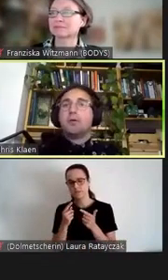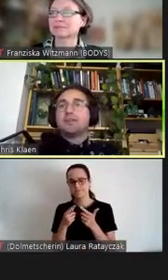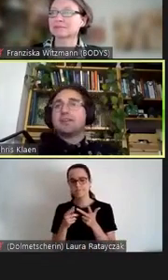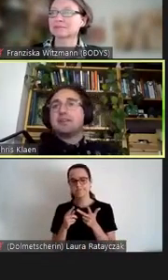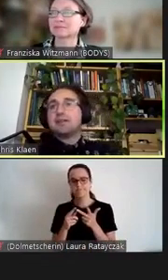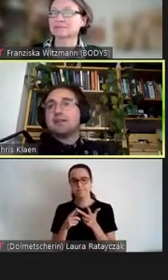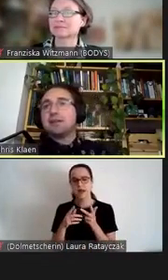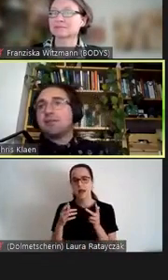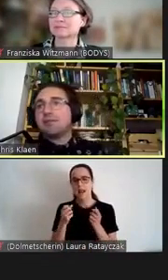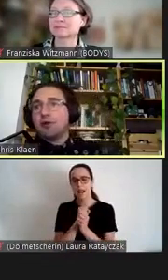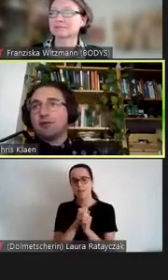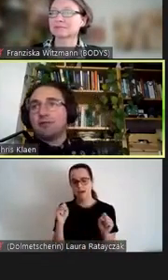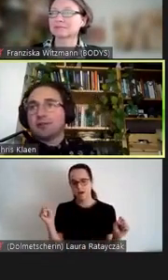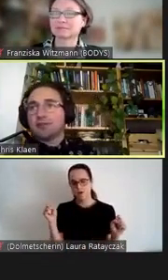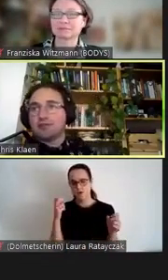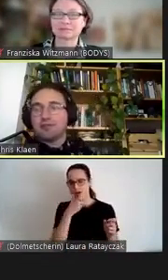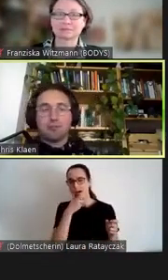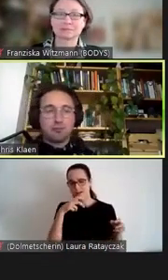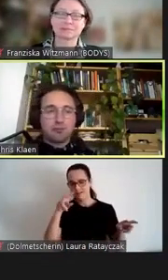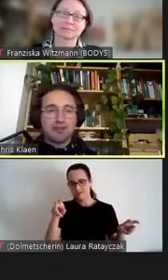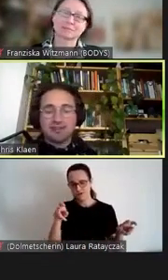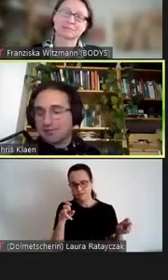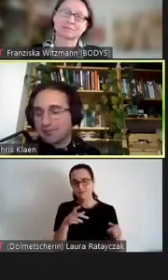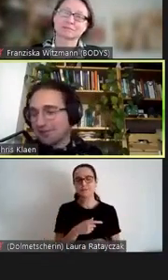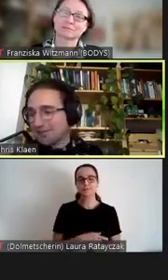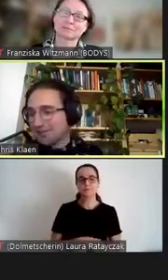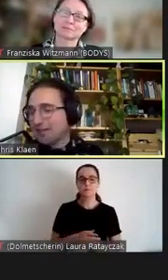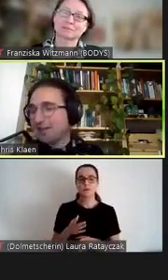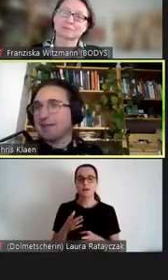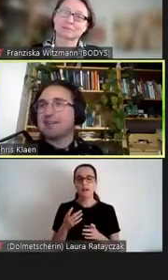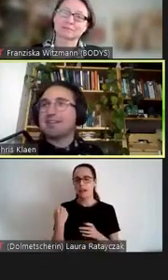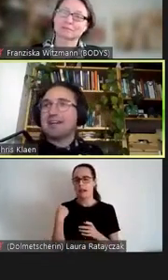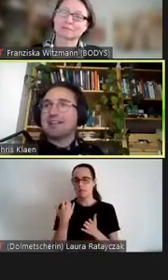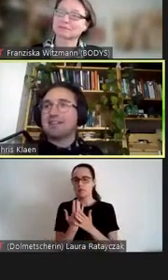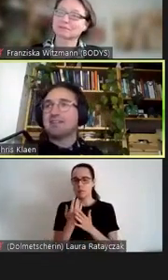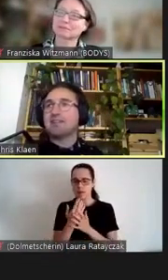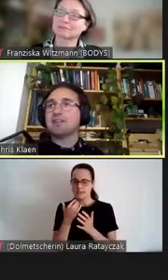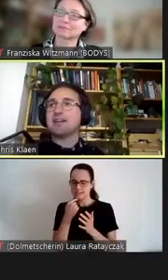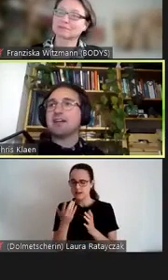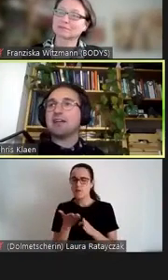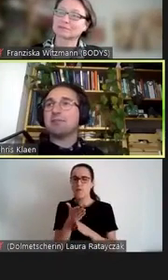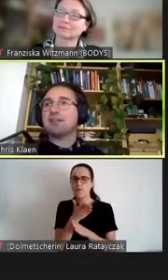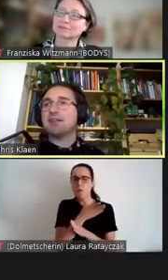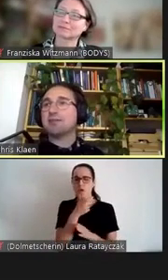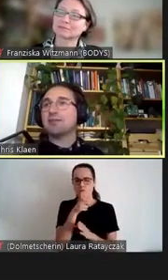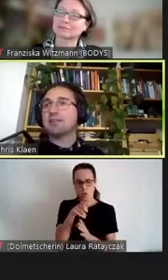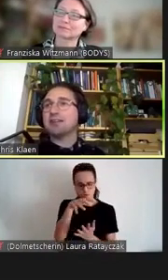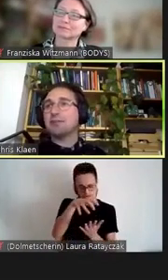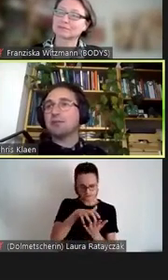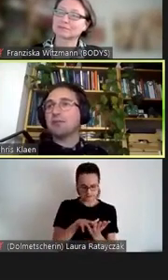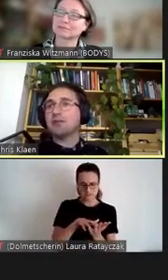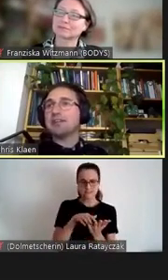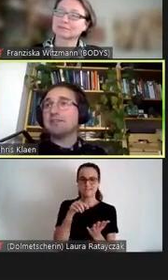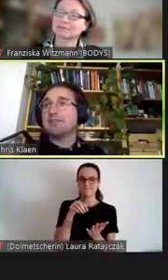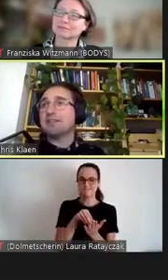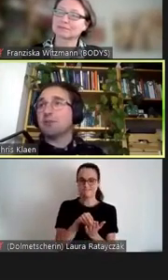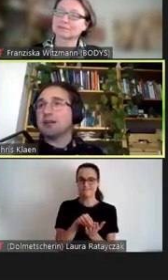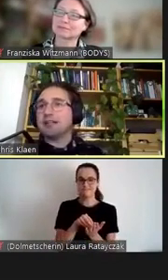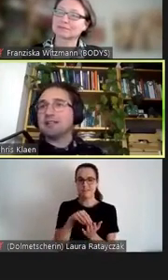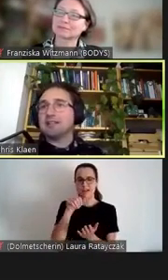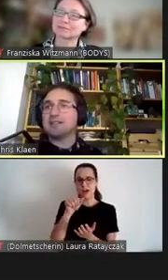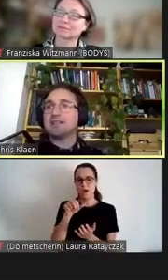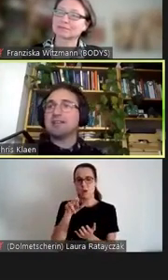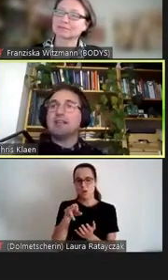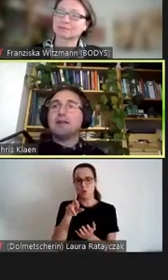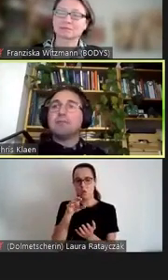Und in dem Vorwort zu diesem Buch, das ich vorhin ja schon einmal nannte, schreibt die Autorin Aurora Levins